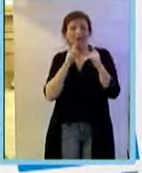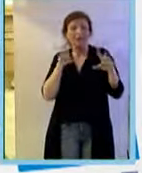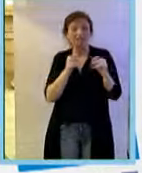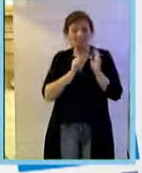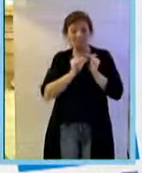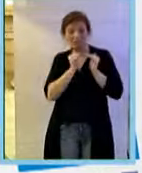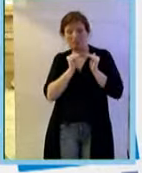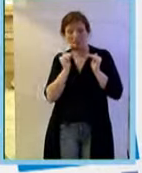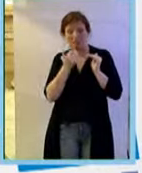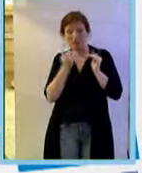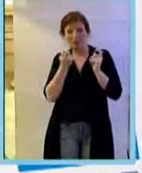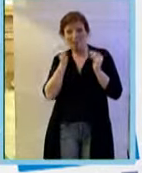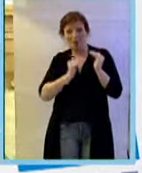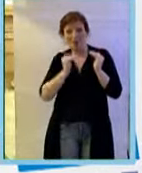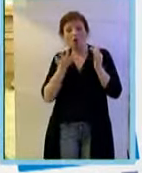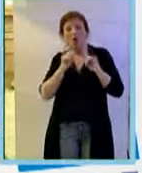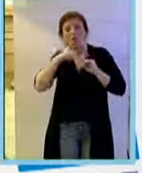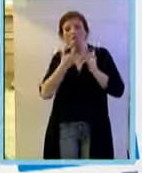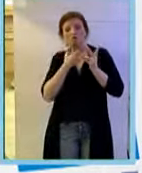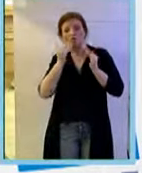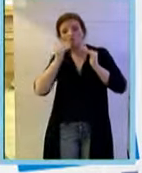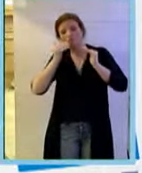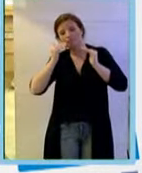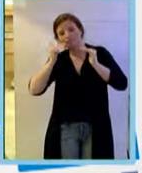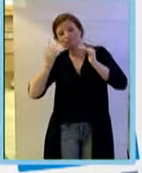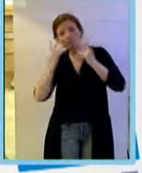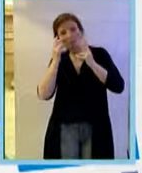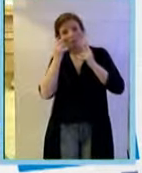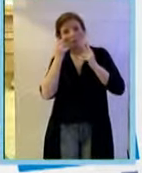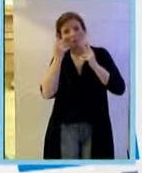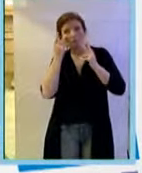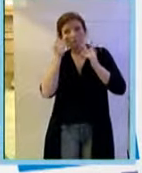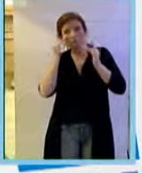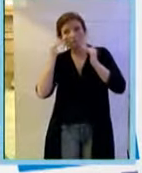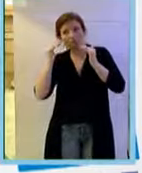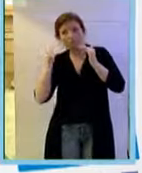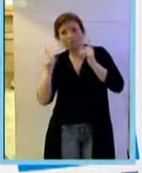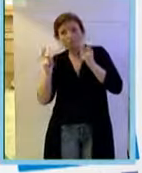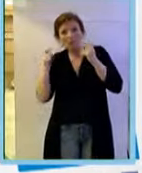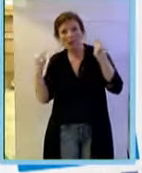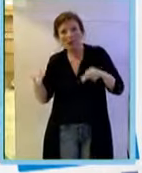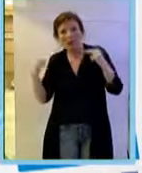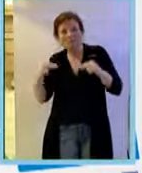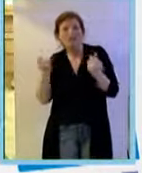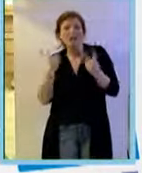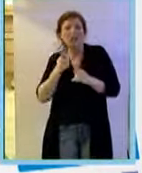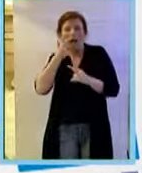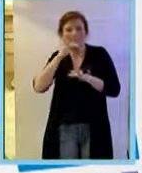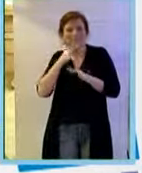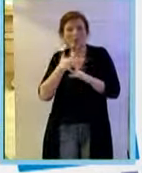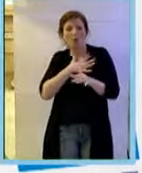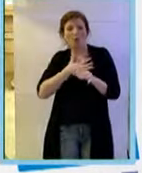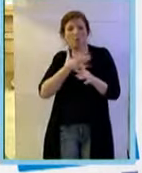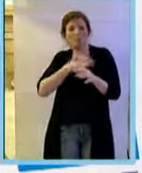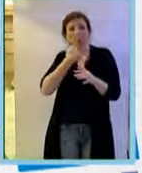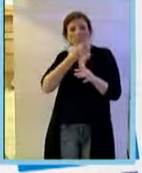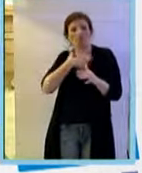e poi c'è una perdita della vista che non può essere fermata essenzialmente molto simile quindi al placebo invece